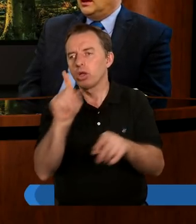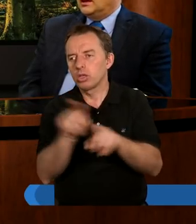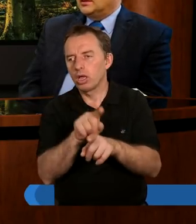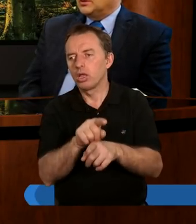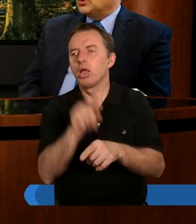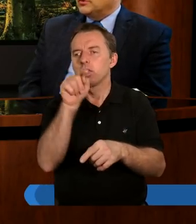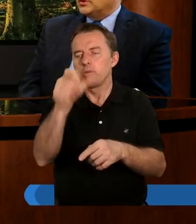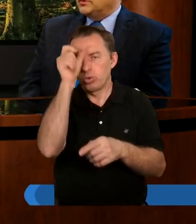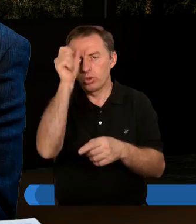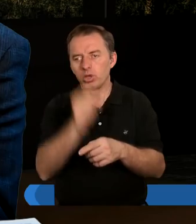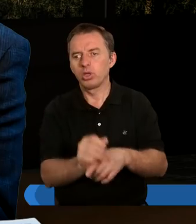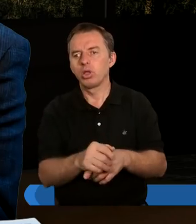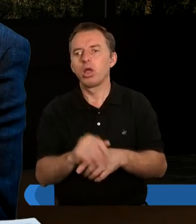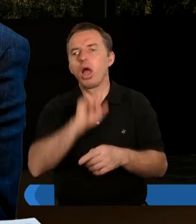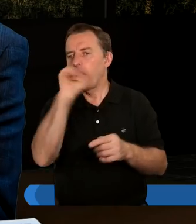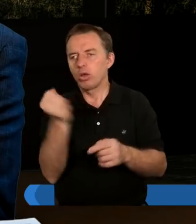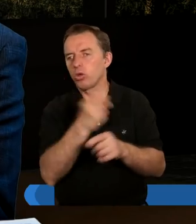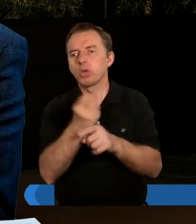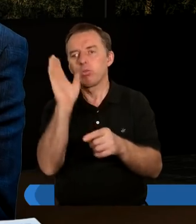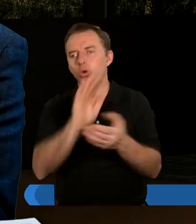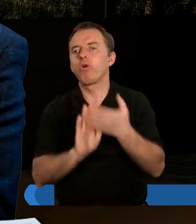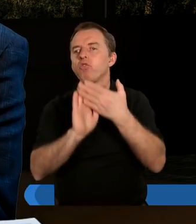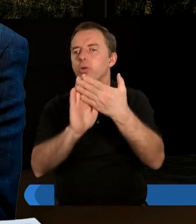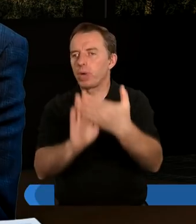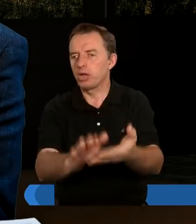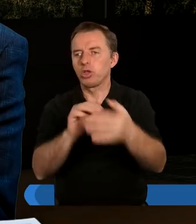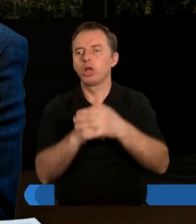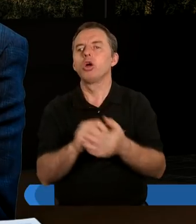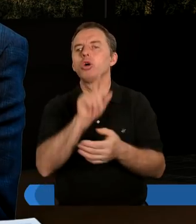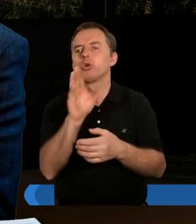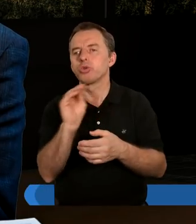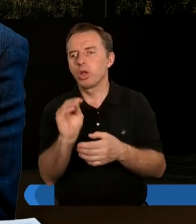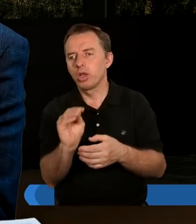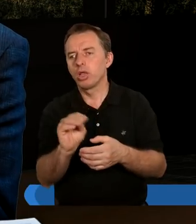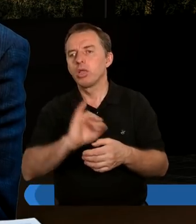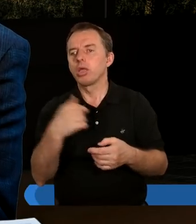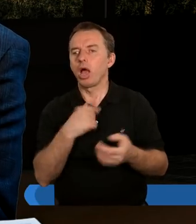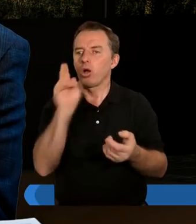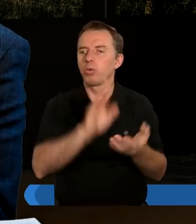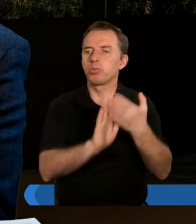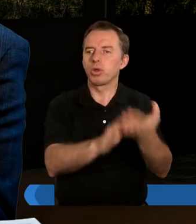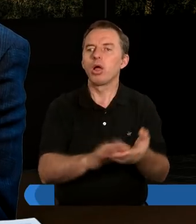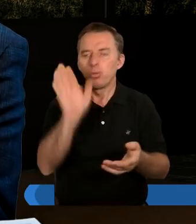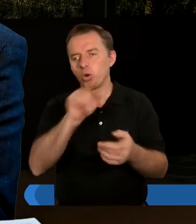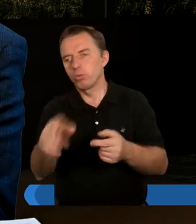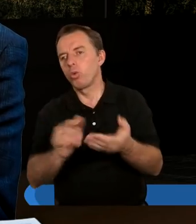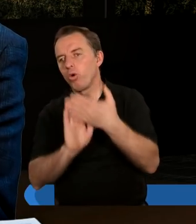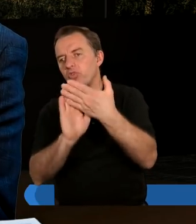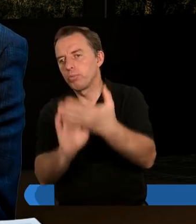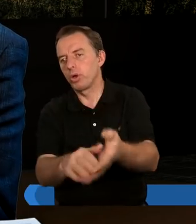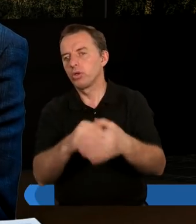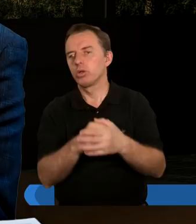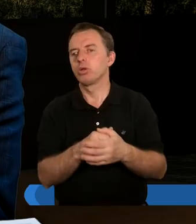takiemu człowiekowi automatycznie Bóg wybaczył. To, że ja komuś przebaczam, to nie znaczy, że Bóg mu